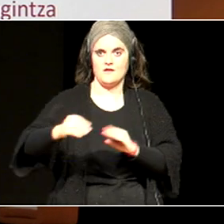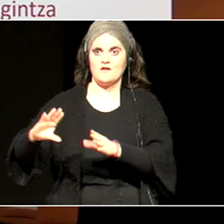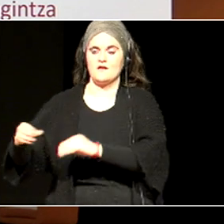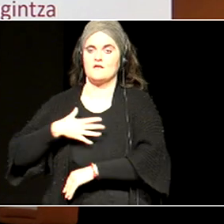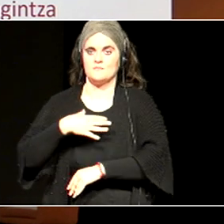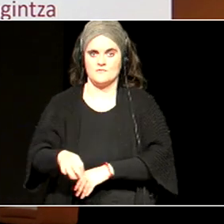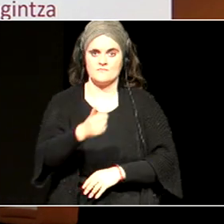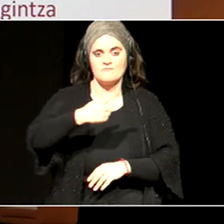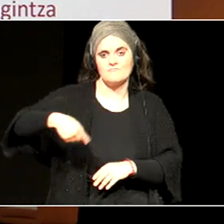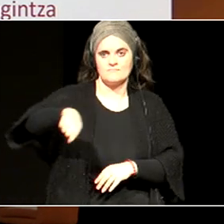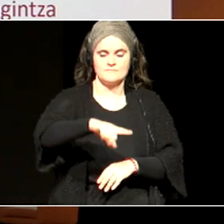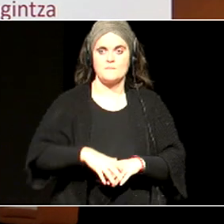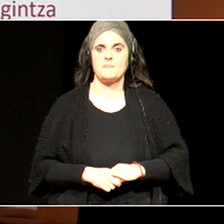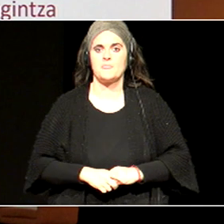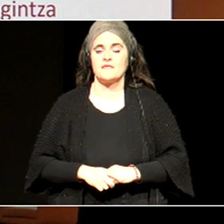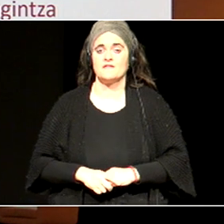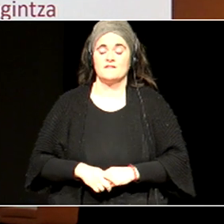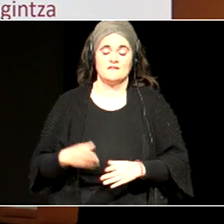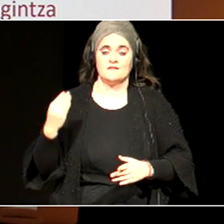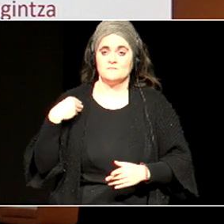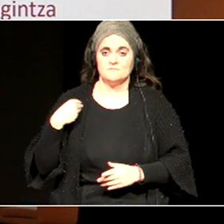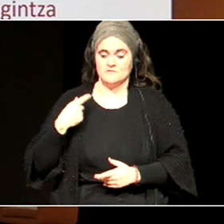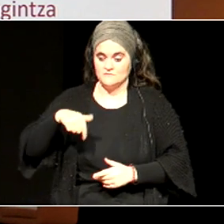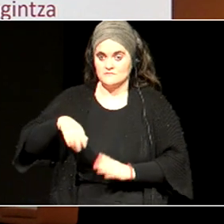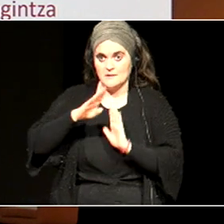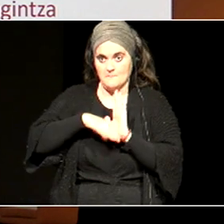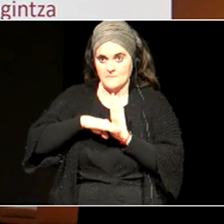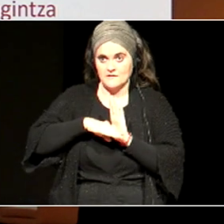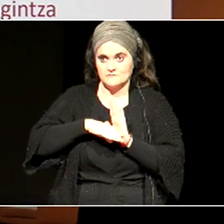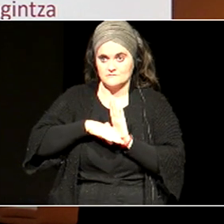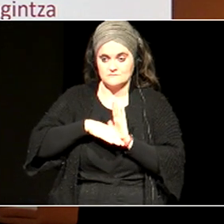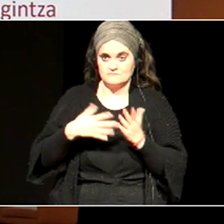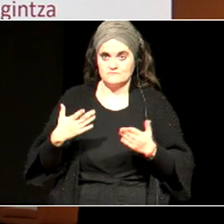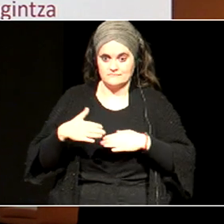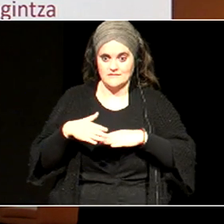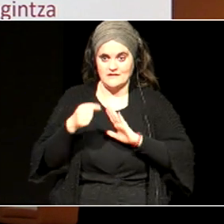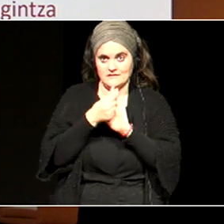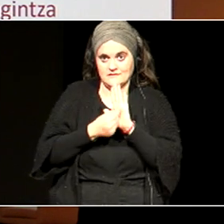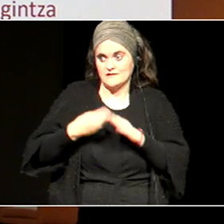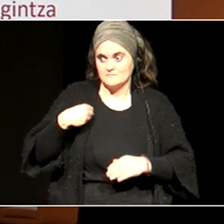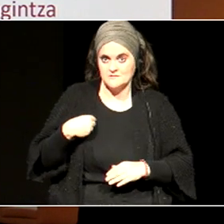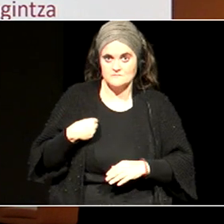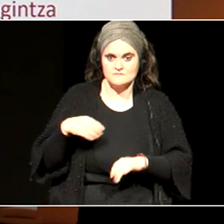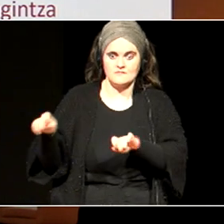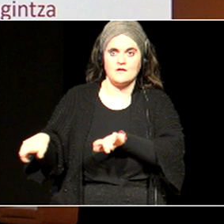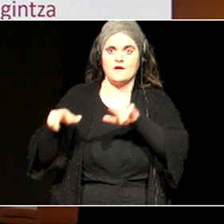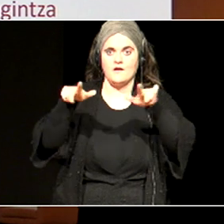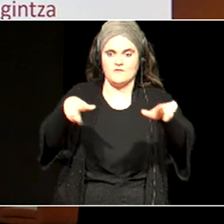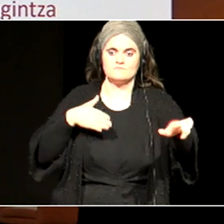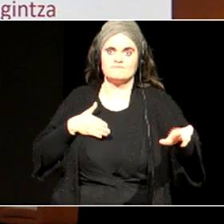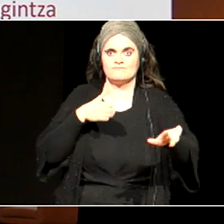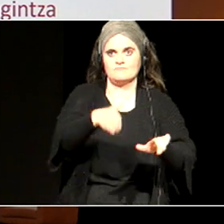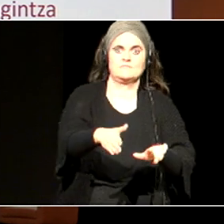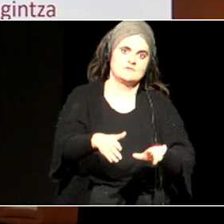Eta hori izan da ere, plan honen, ezagarrietariko bat, Geelara joatea, eta laguntza, materialak,